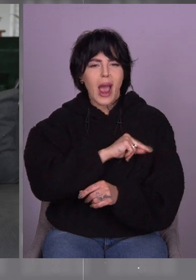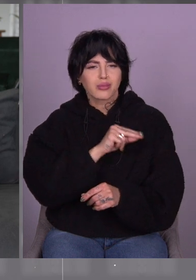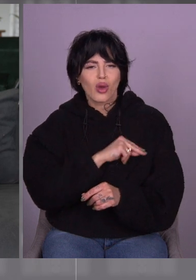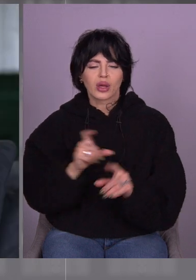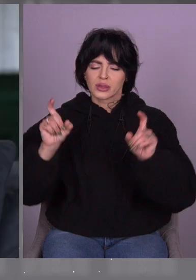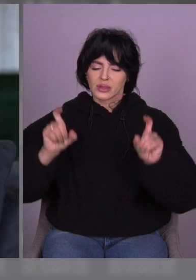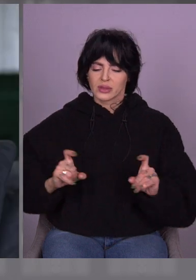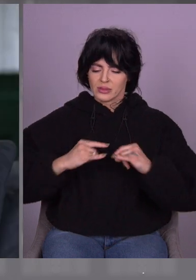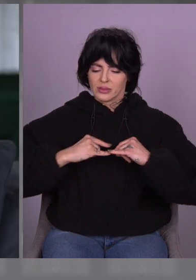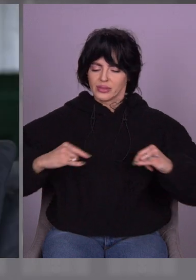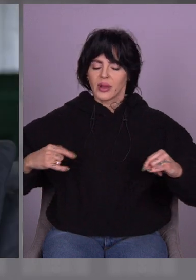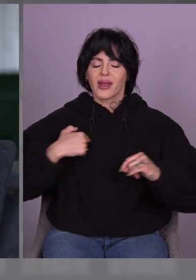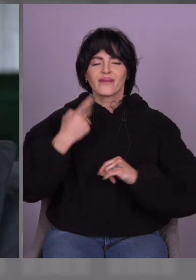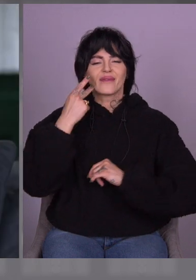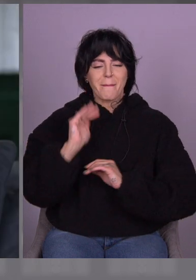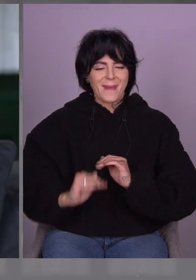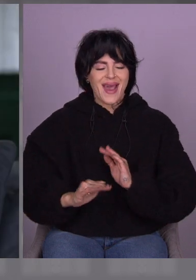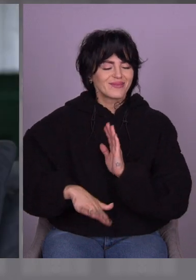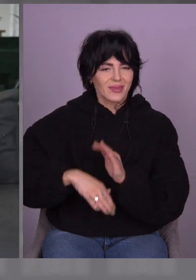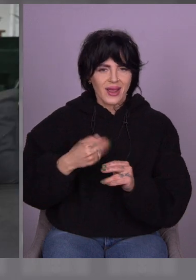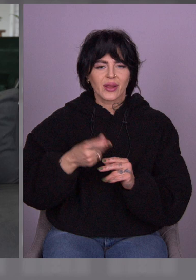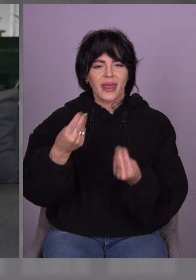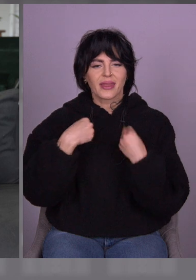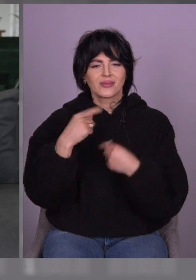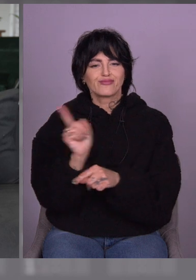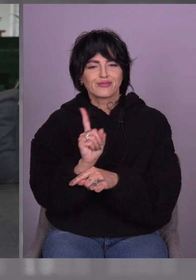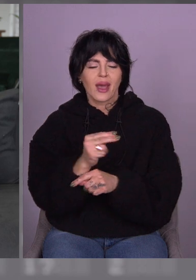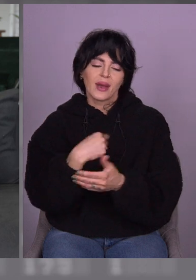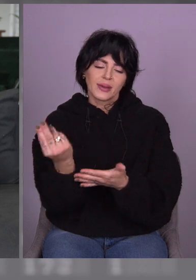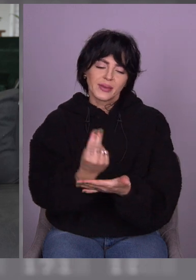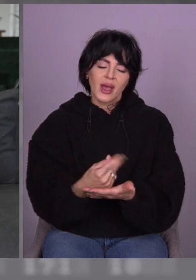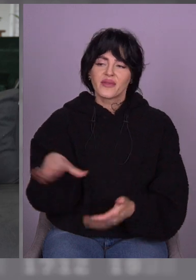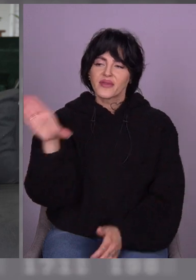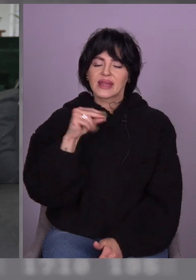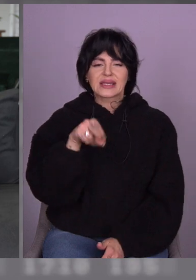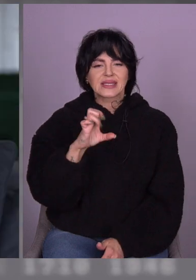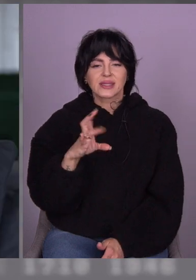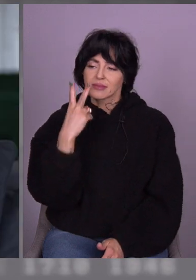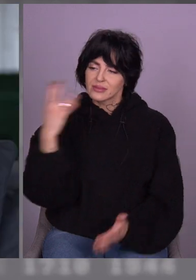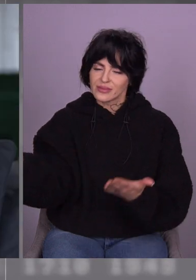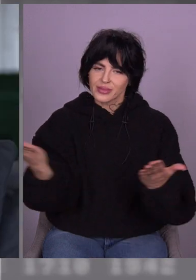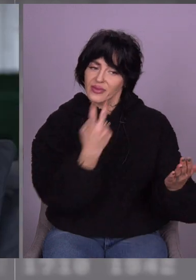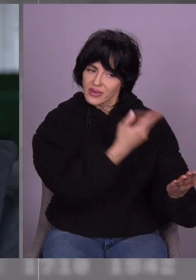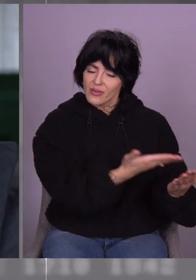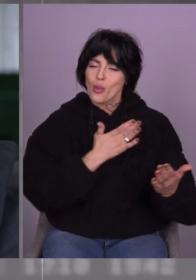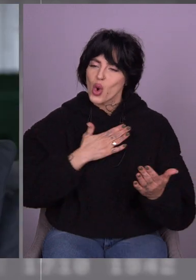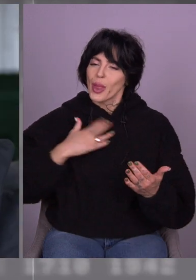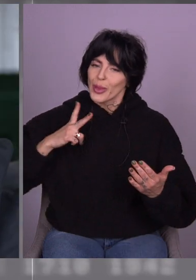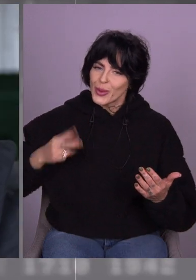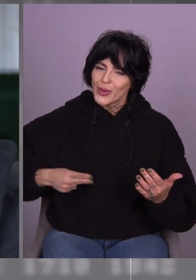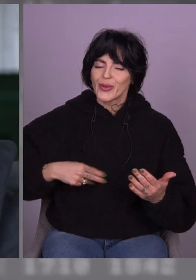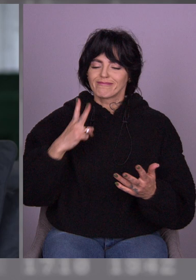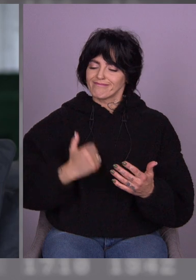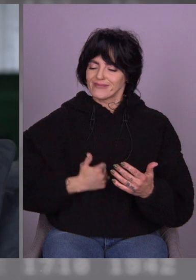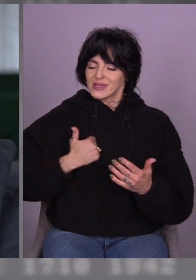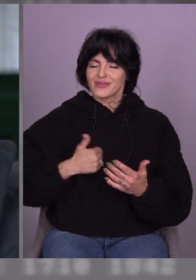його стіл. Там тато мені видавав у лівці. І всі ДСНСники заходили, це моя дочка, і я так дивилась, всі такі